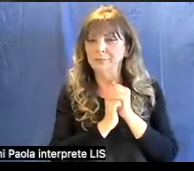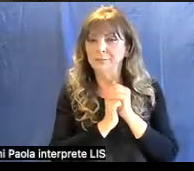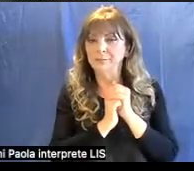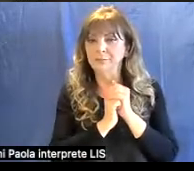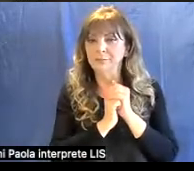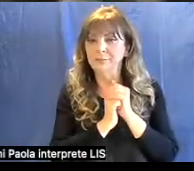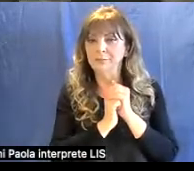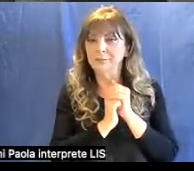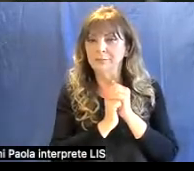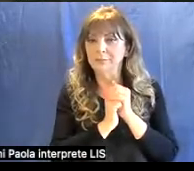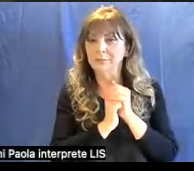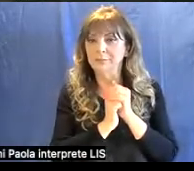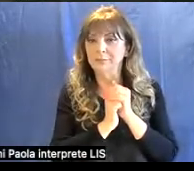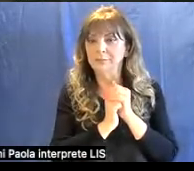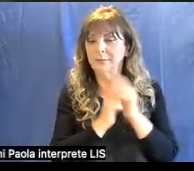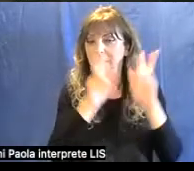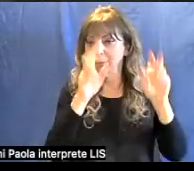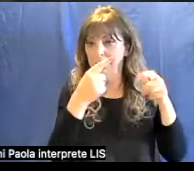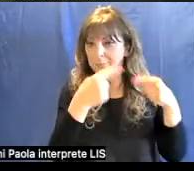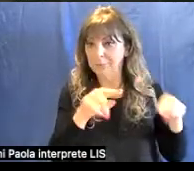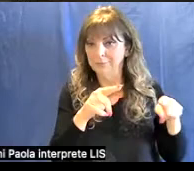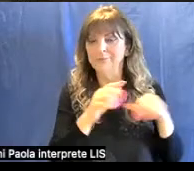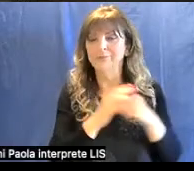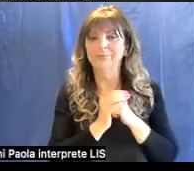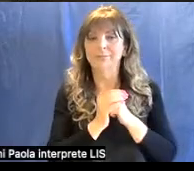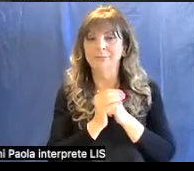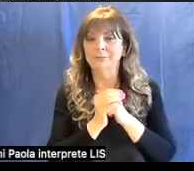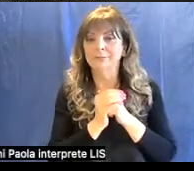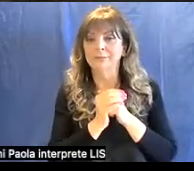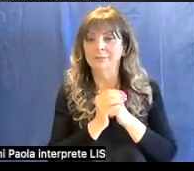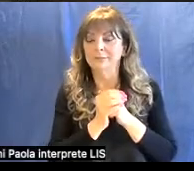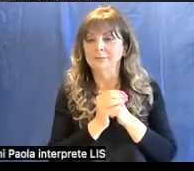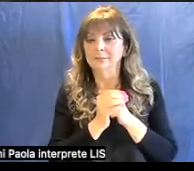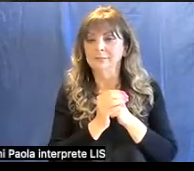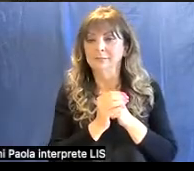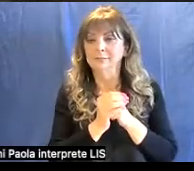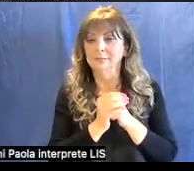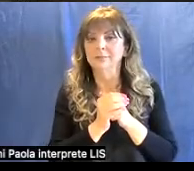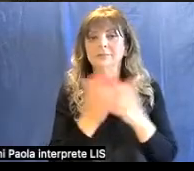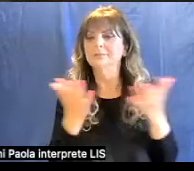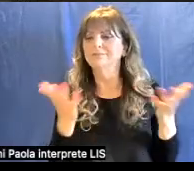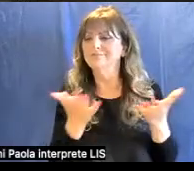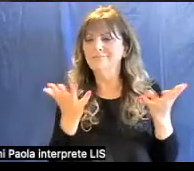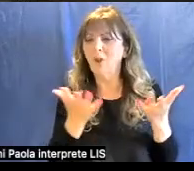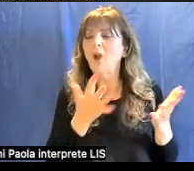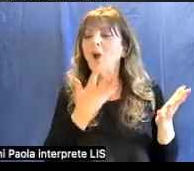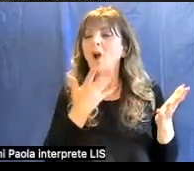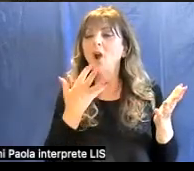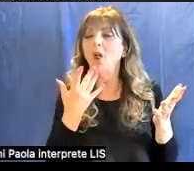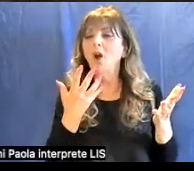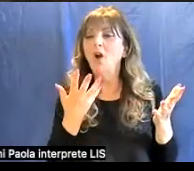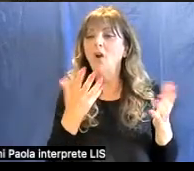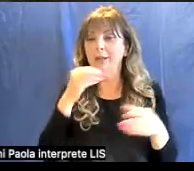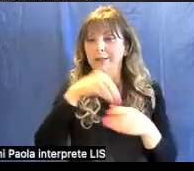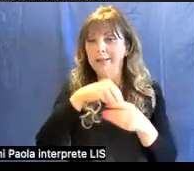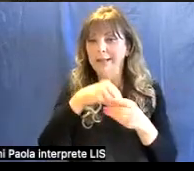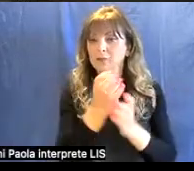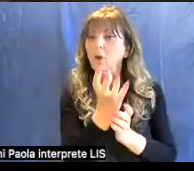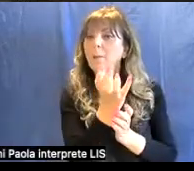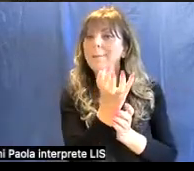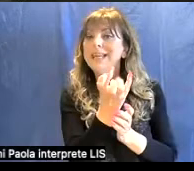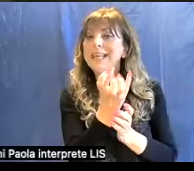di questo argomento. Come si produce il colore all'interno dei minerali